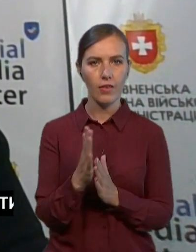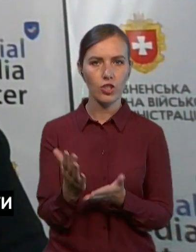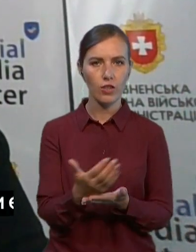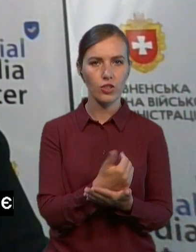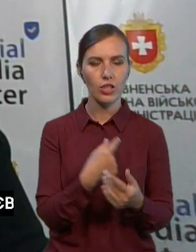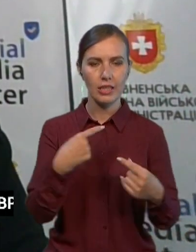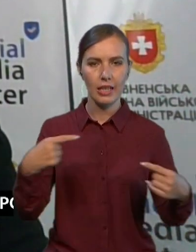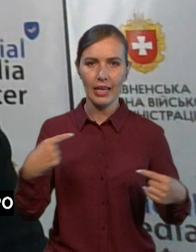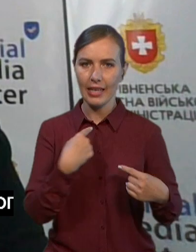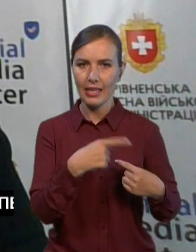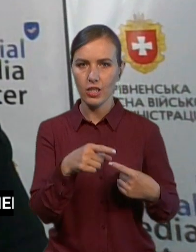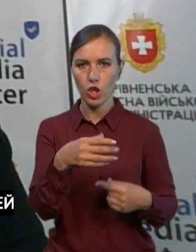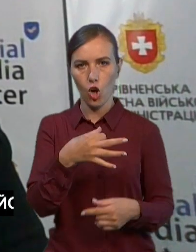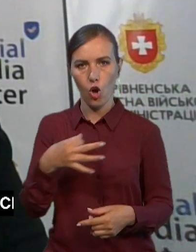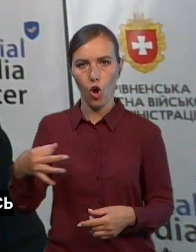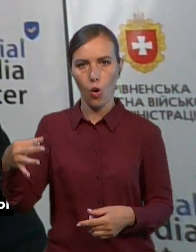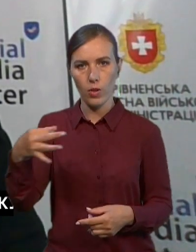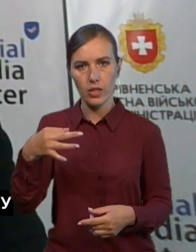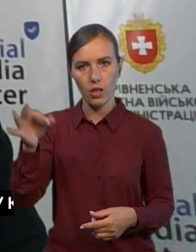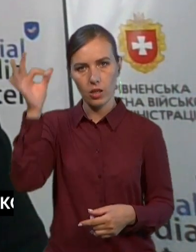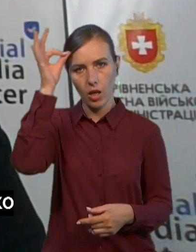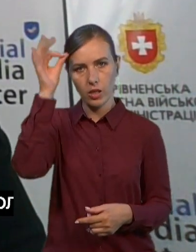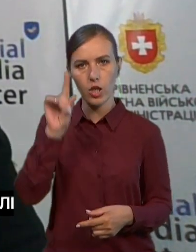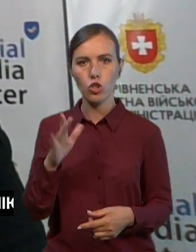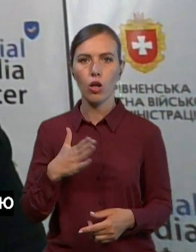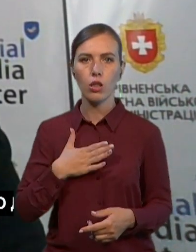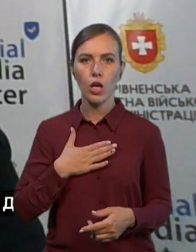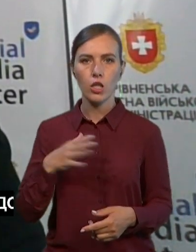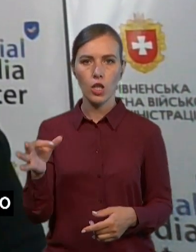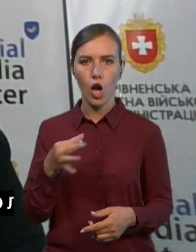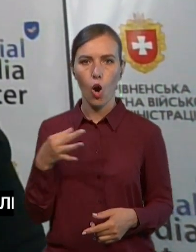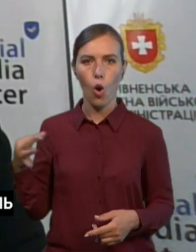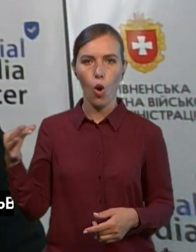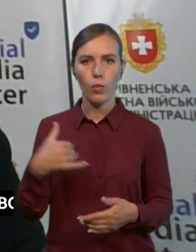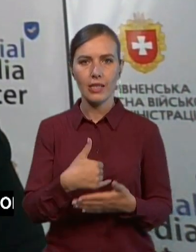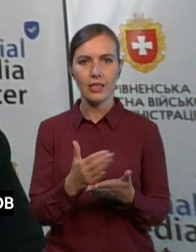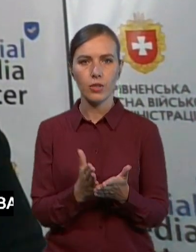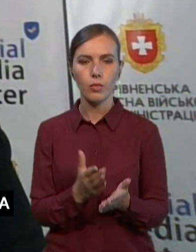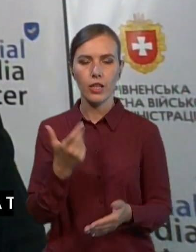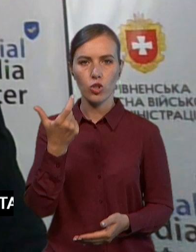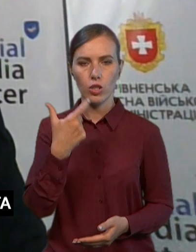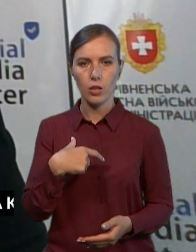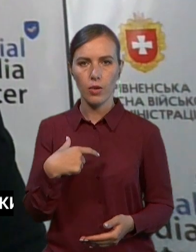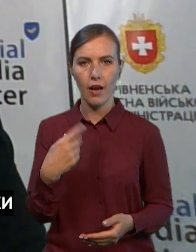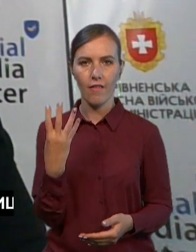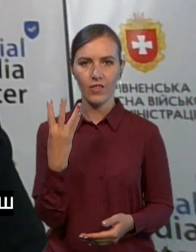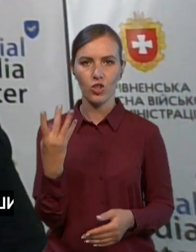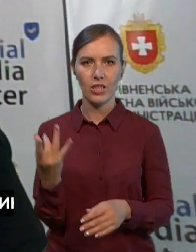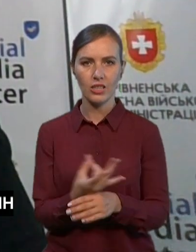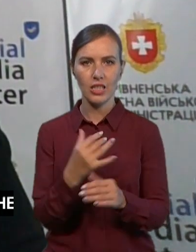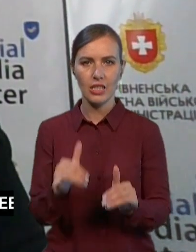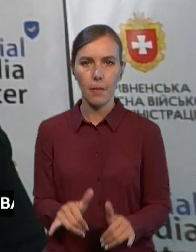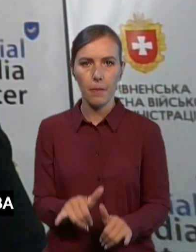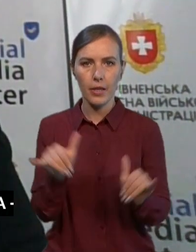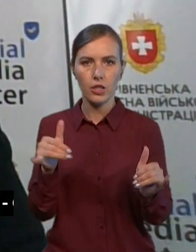областей. Нагадаю, що наша область забезпечує себе в 4 рази більше, ніж